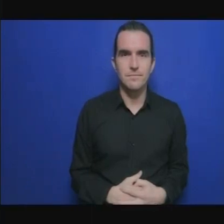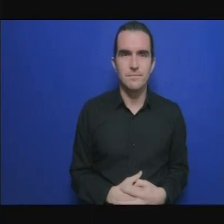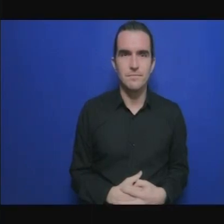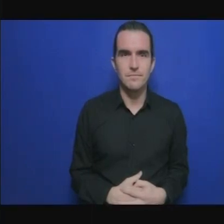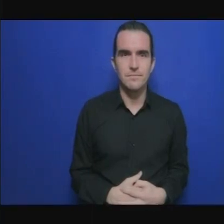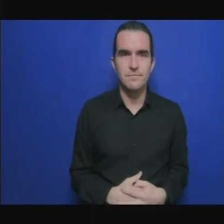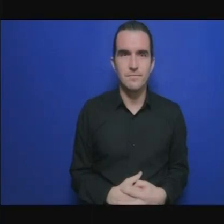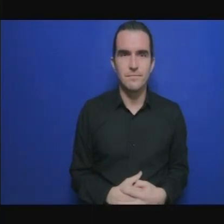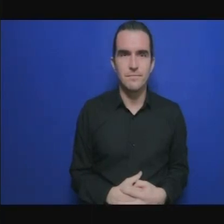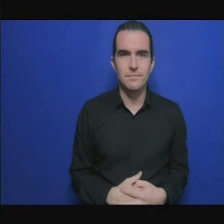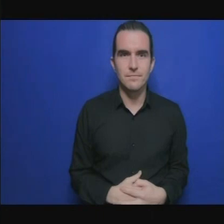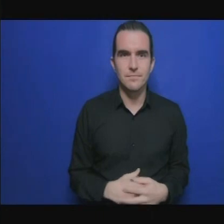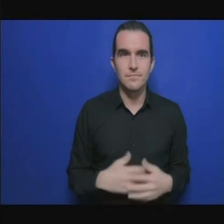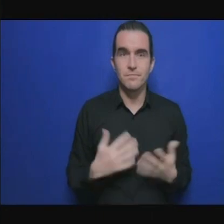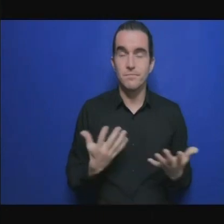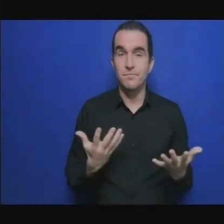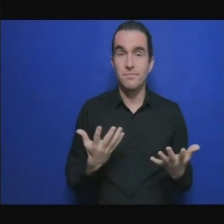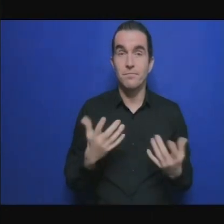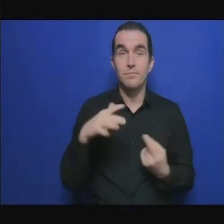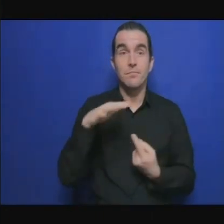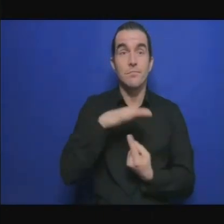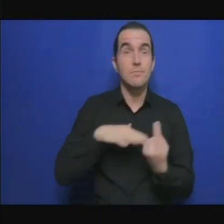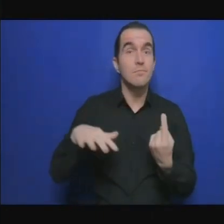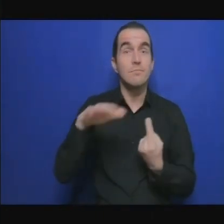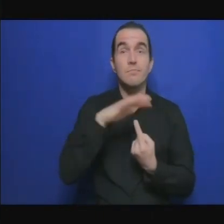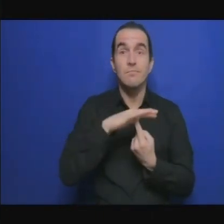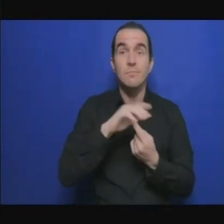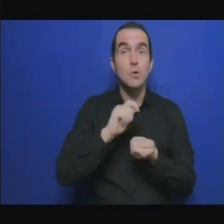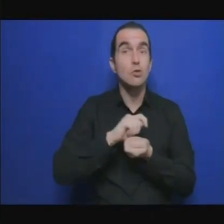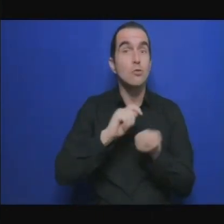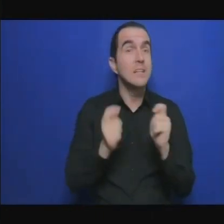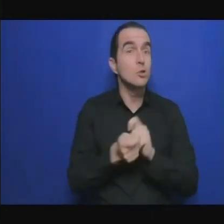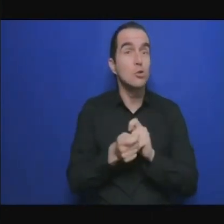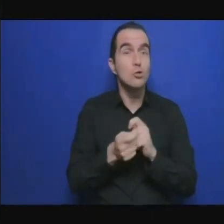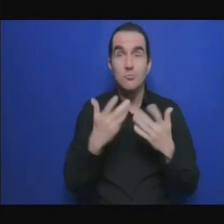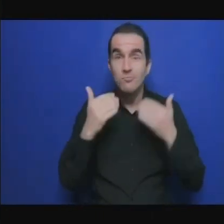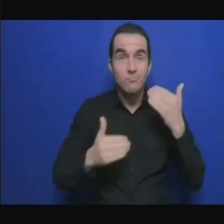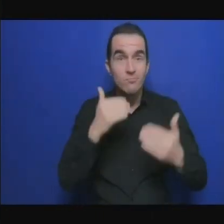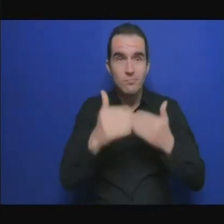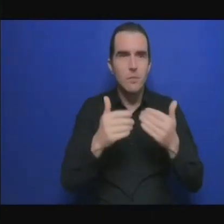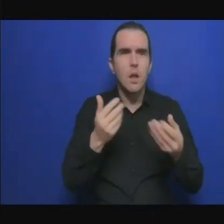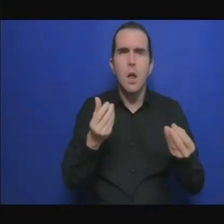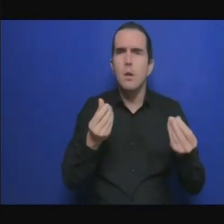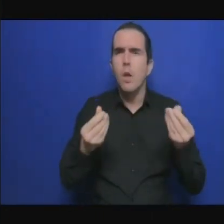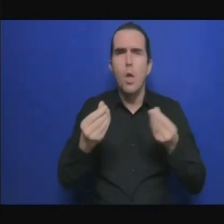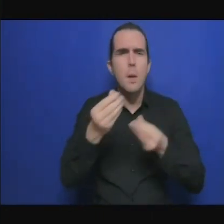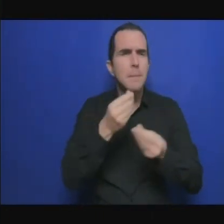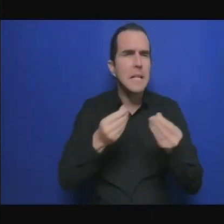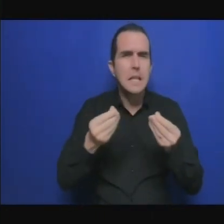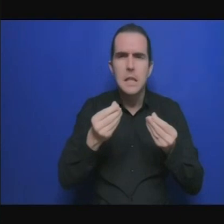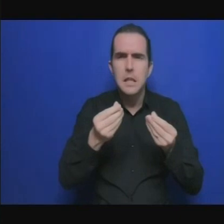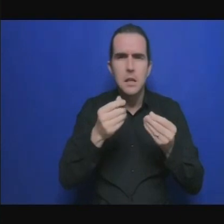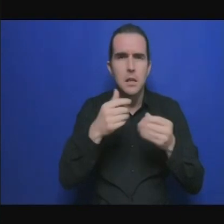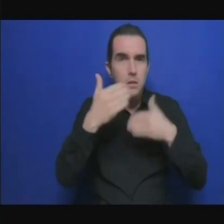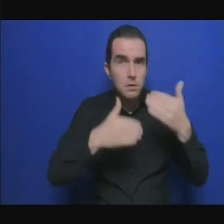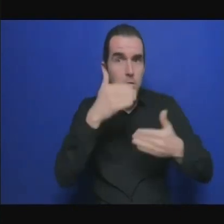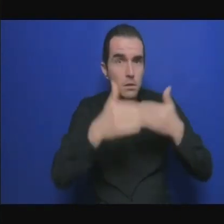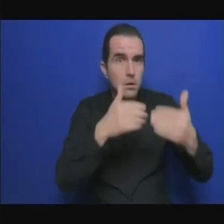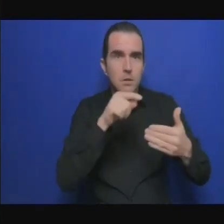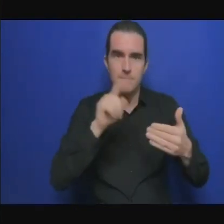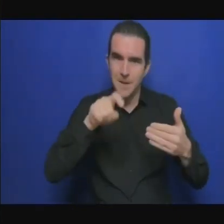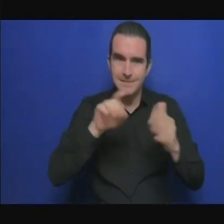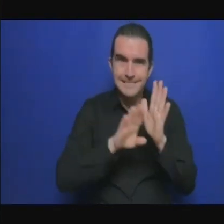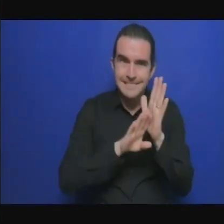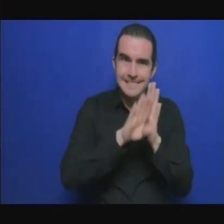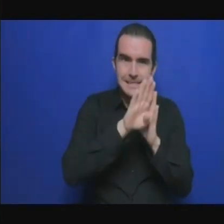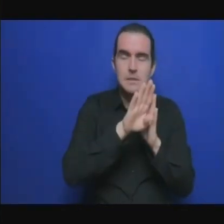entraîner donc des besoins en croissance économique, développement des infrastructures et ça va aussi accroître les besoins en énergie,